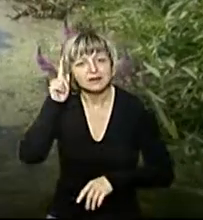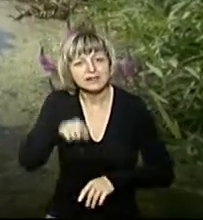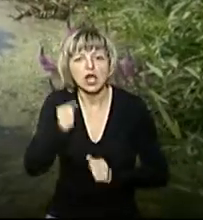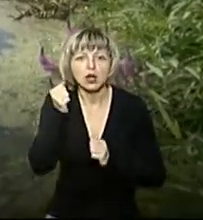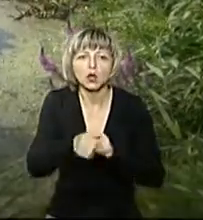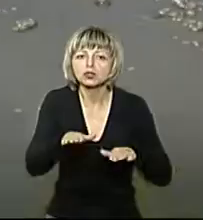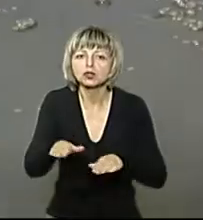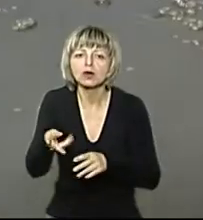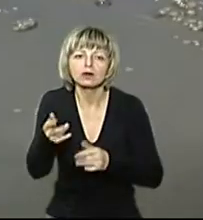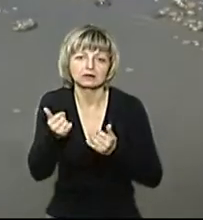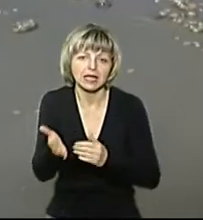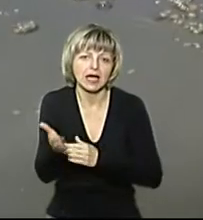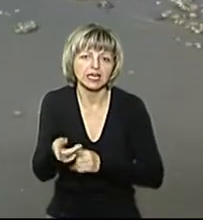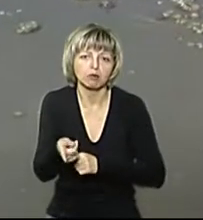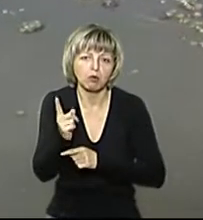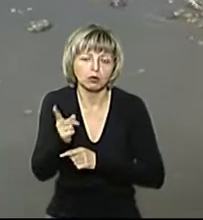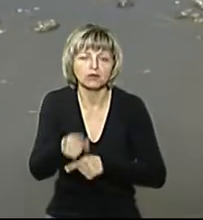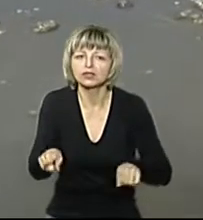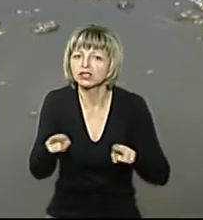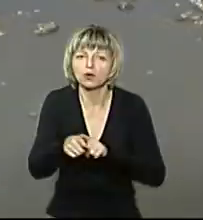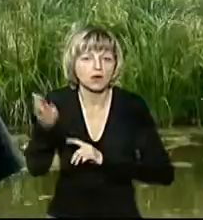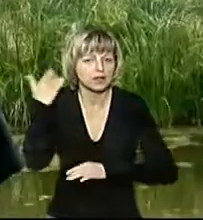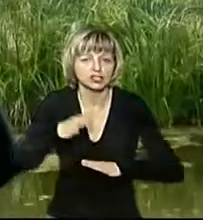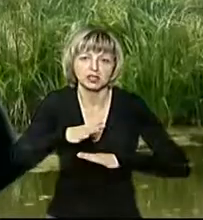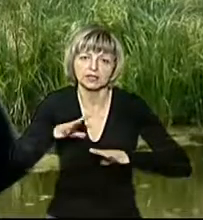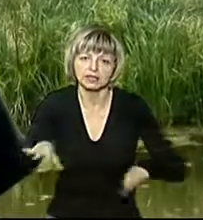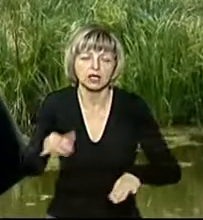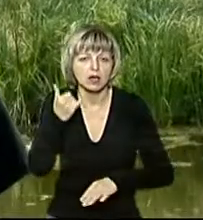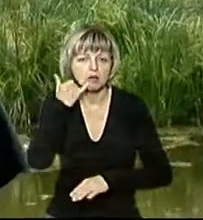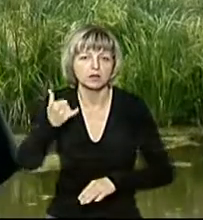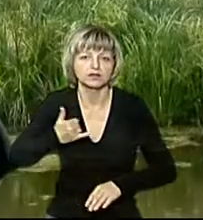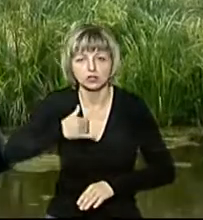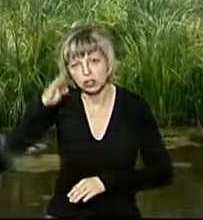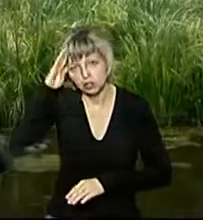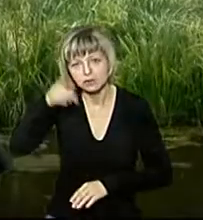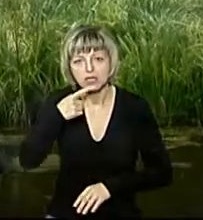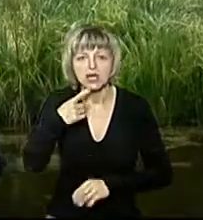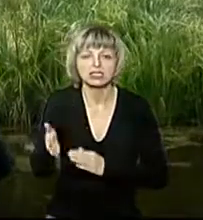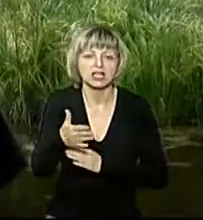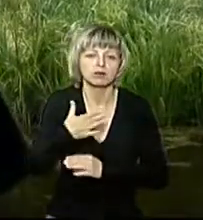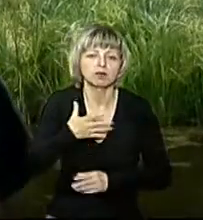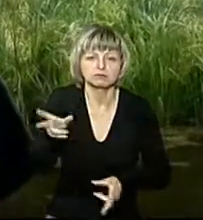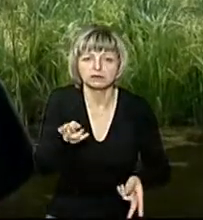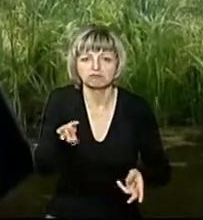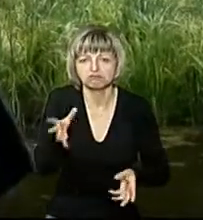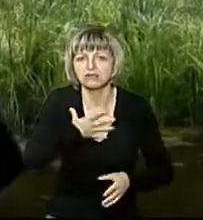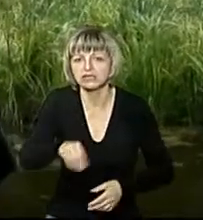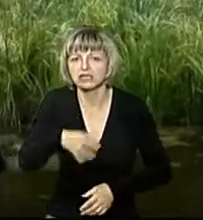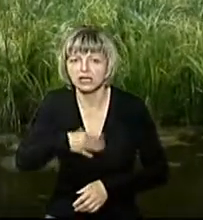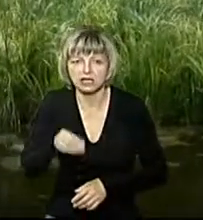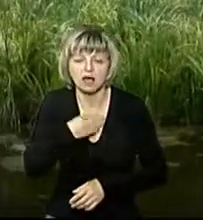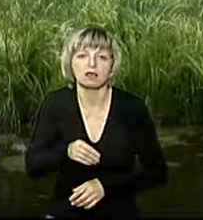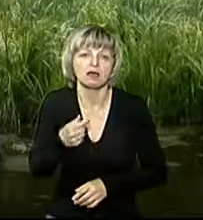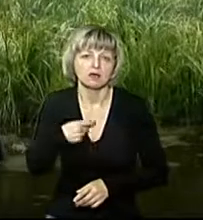точку для риболовлі. Такого раніше не траплялося. «Подзвонили хлопці, сказали, що риба здихає на Скубелці. Ми приїхали просто